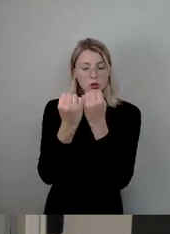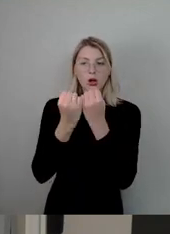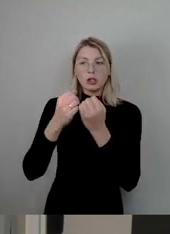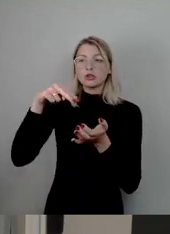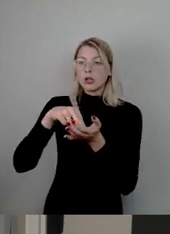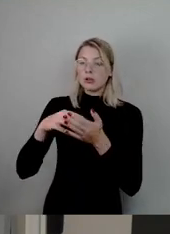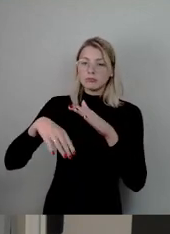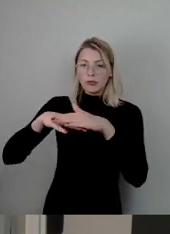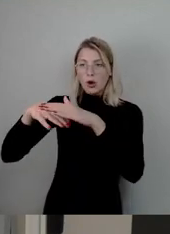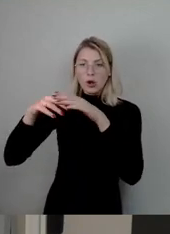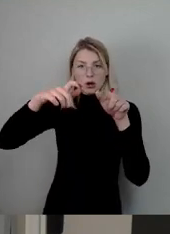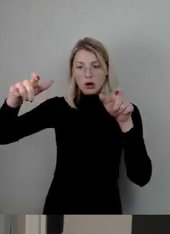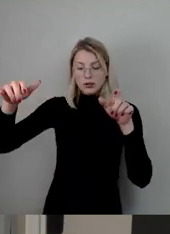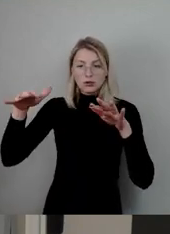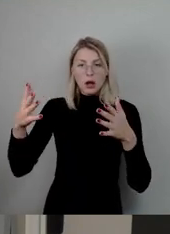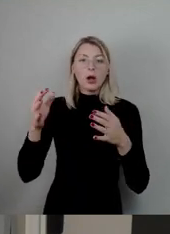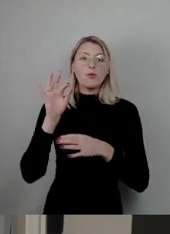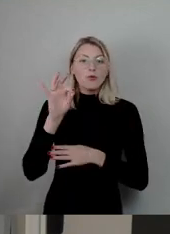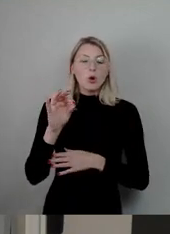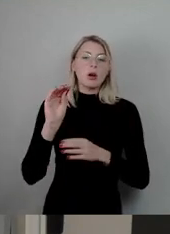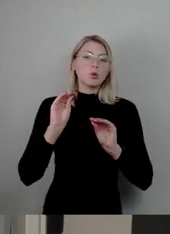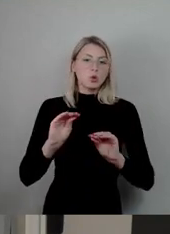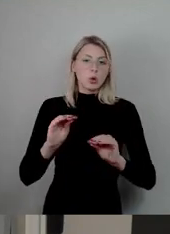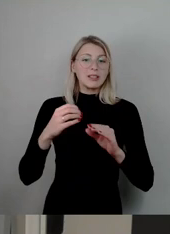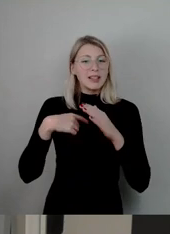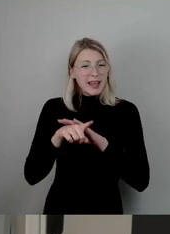Kurse im Dynamo-Stadion geworben.